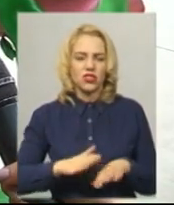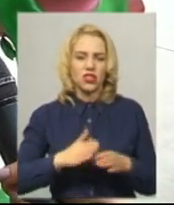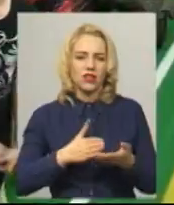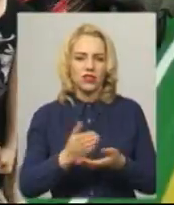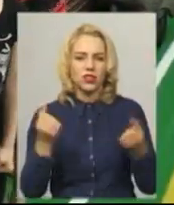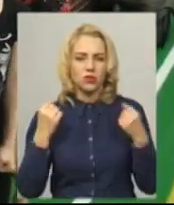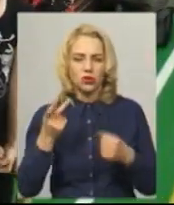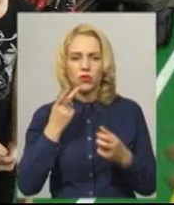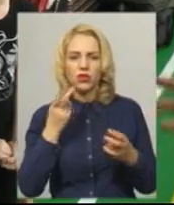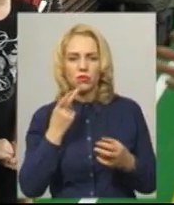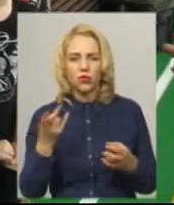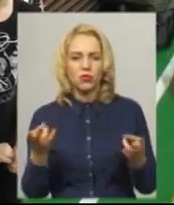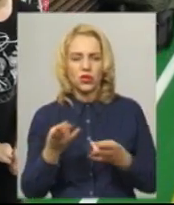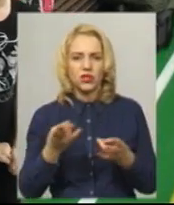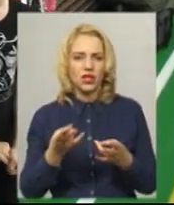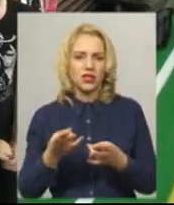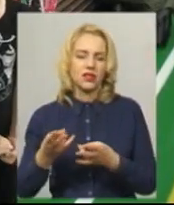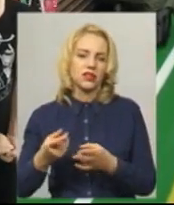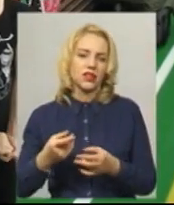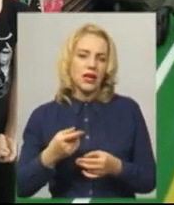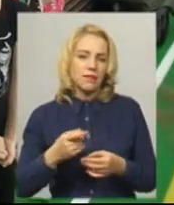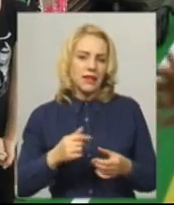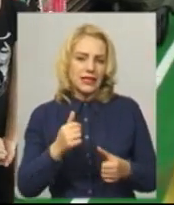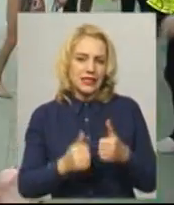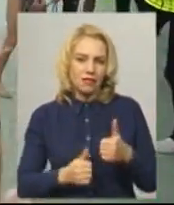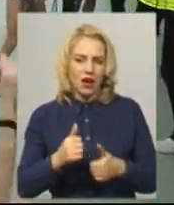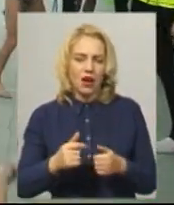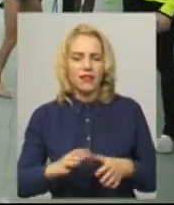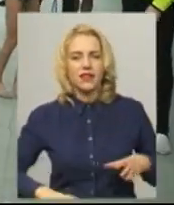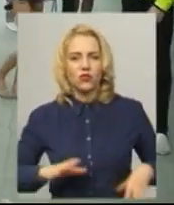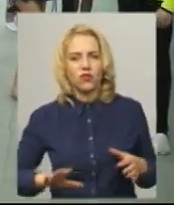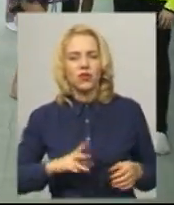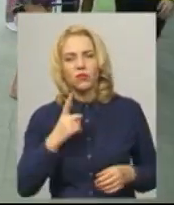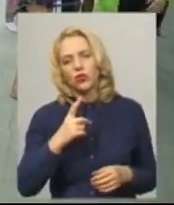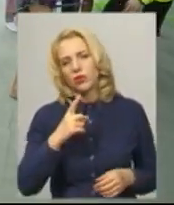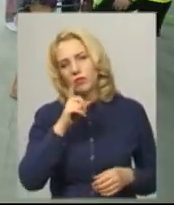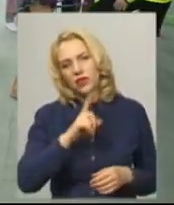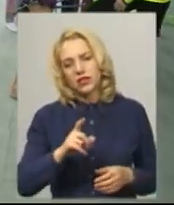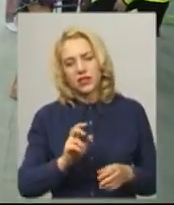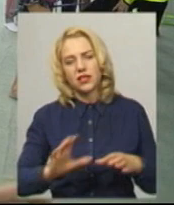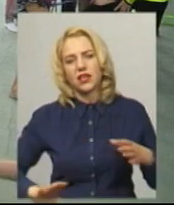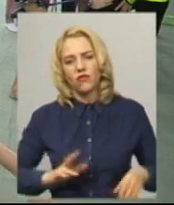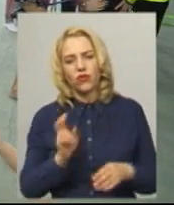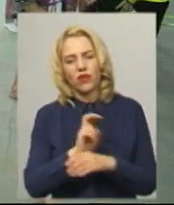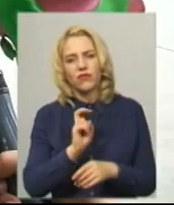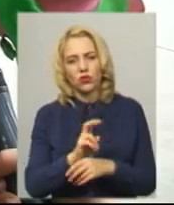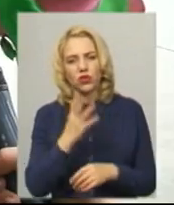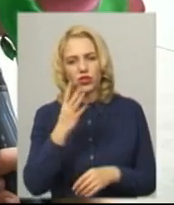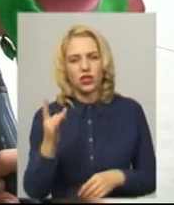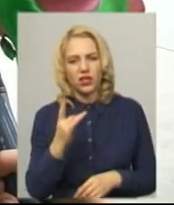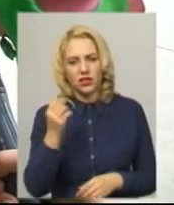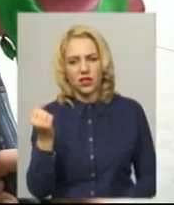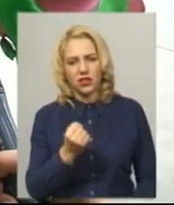потребує постійних тренувань. До цих змагань готувалися місяць. Тренування з художньої гімнастики відвідують чотири рази на тиждень. Це